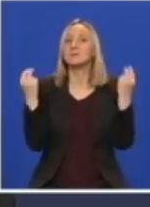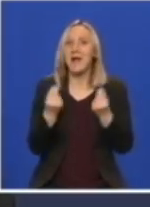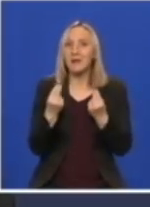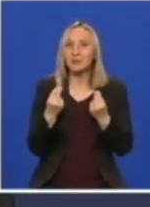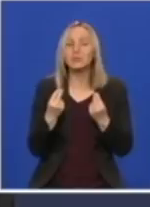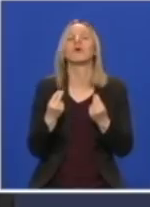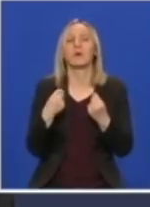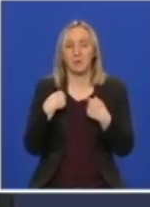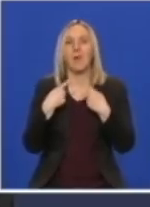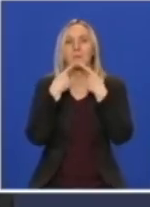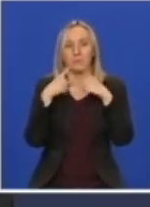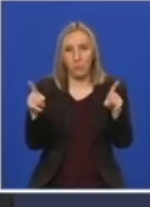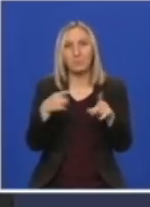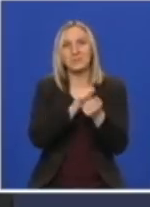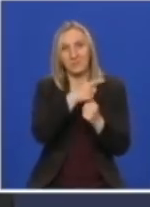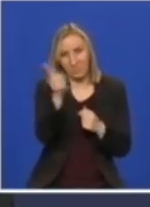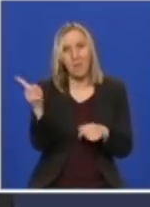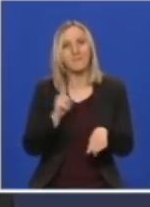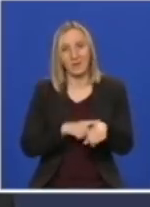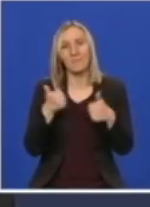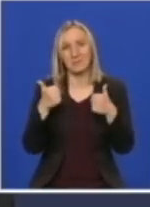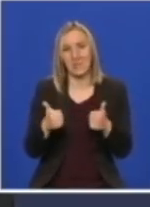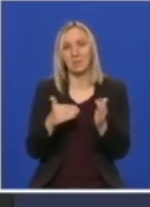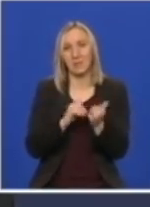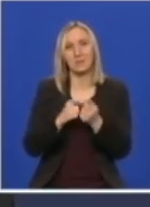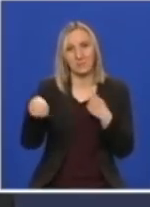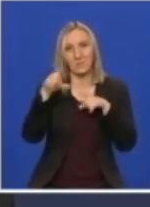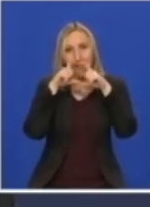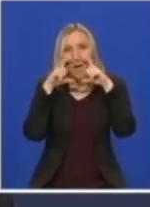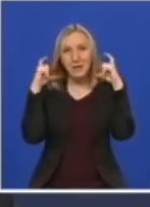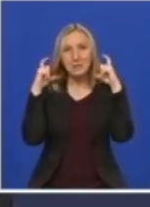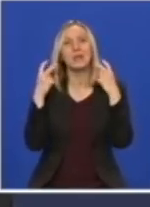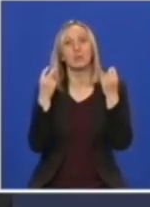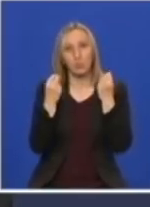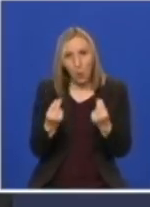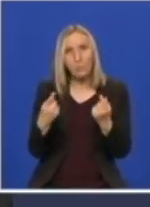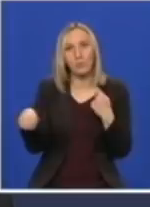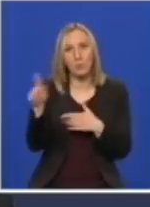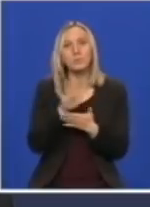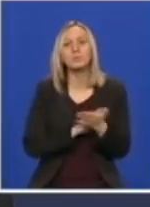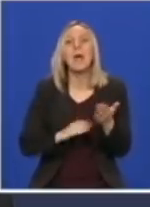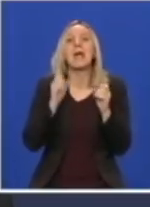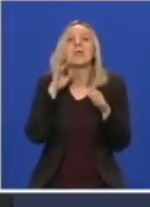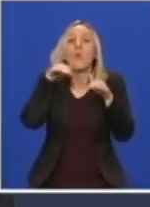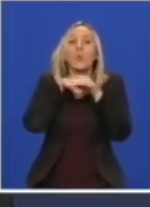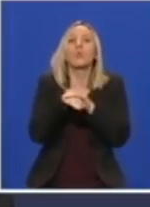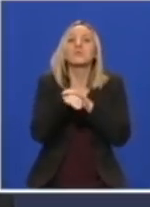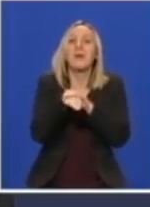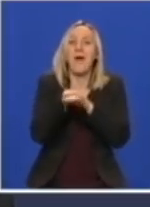Vreme je za maske i dobro je što smo počeli da ih nosimo u zatvorenom prostoru.